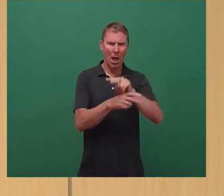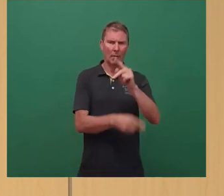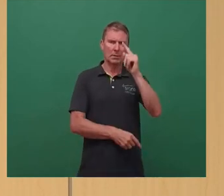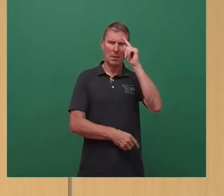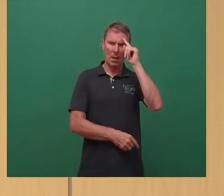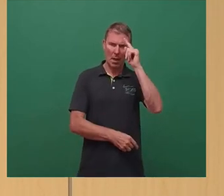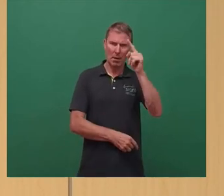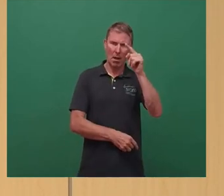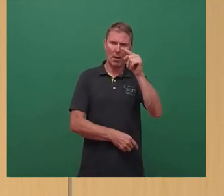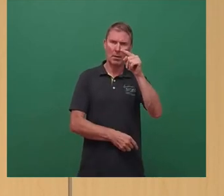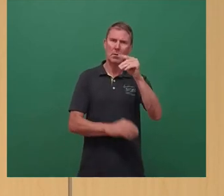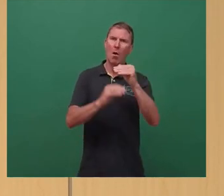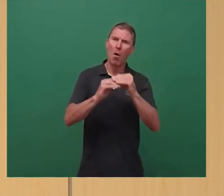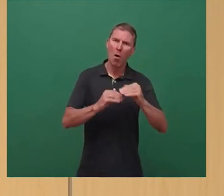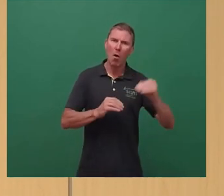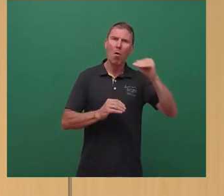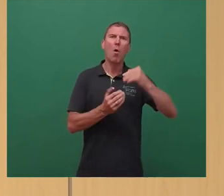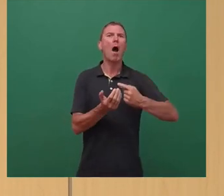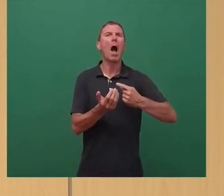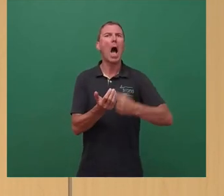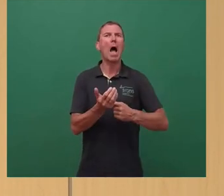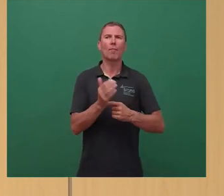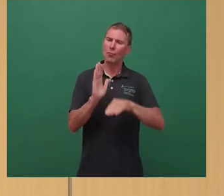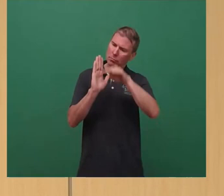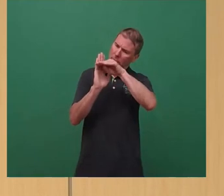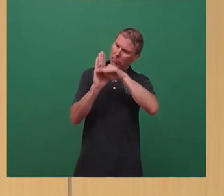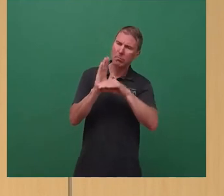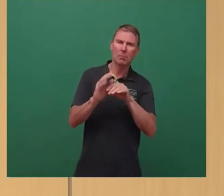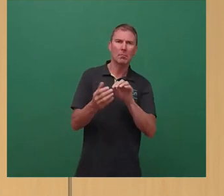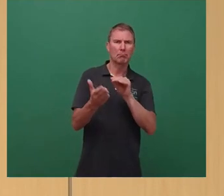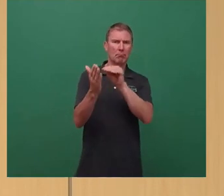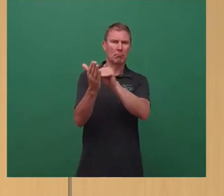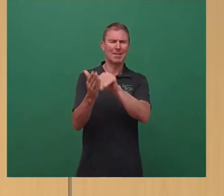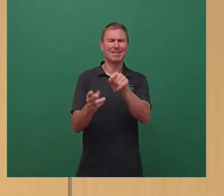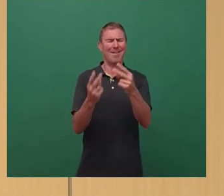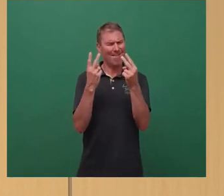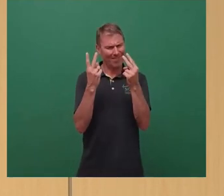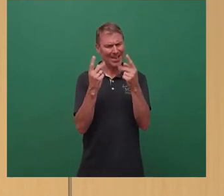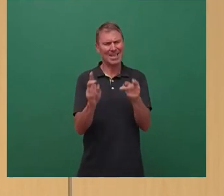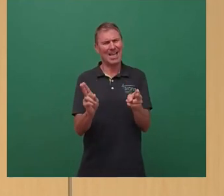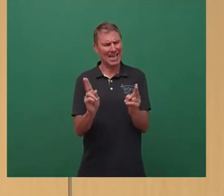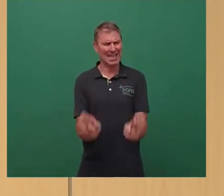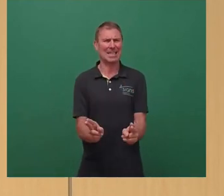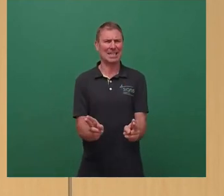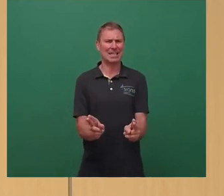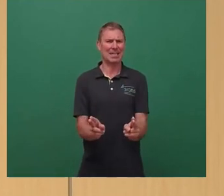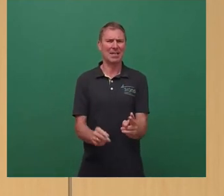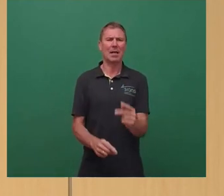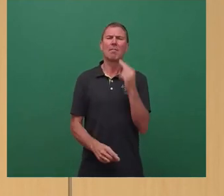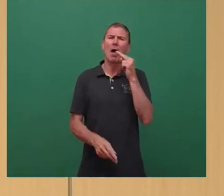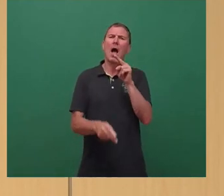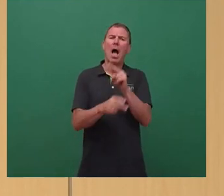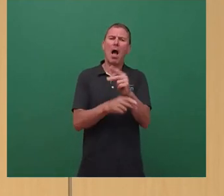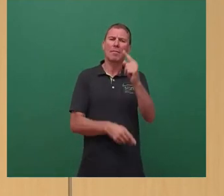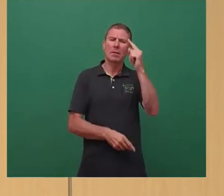Anforderungsprofil gelegt. Und das ist auch wichtig und das ist auch richtig. Denn wer Aufsichtsrat der